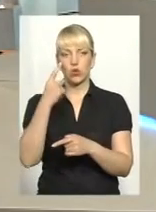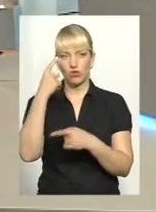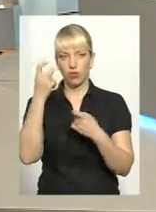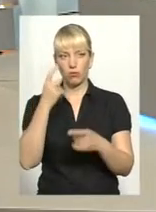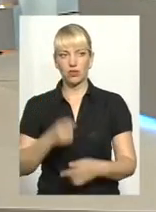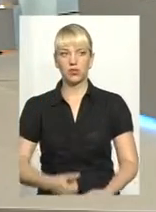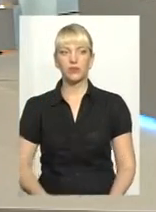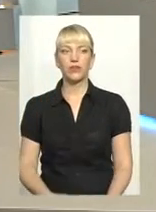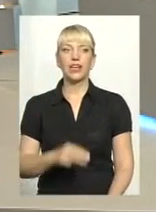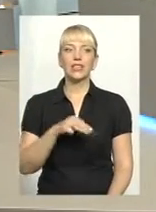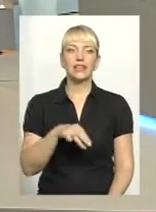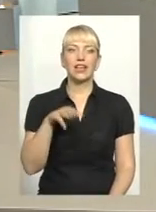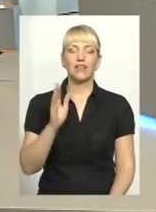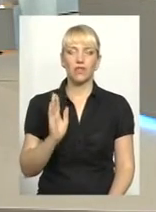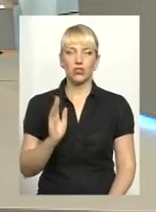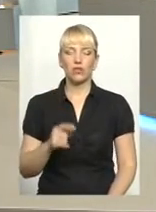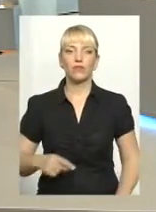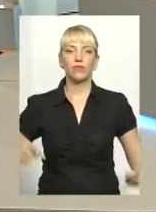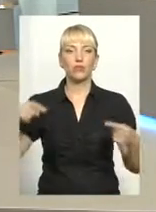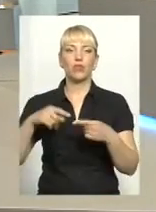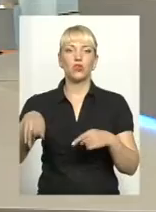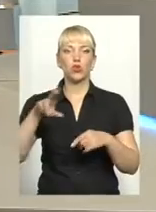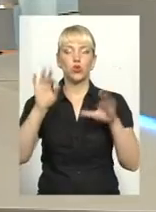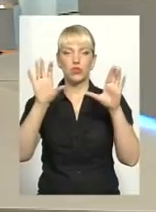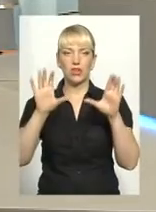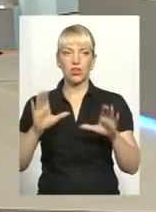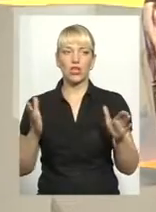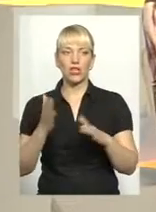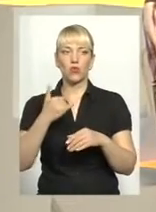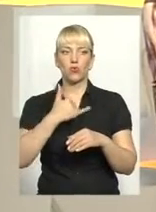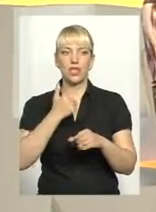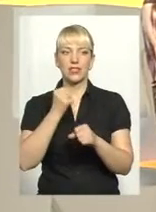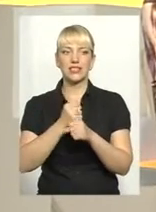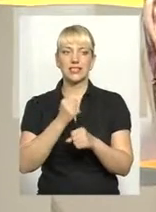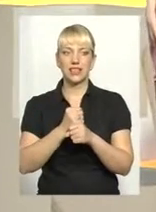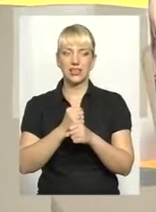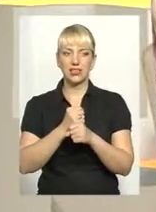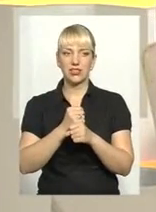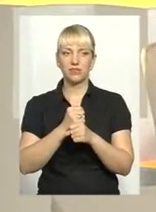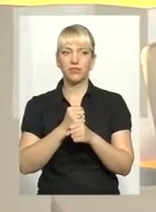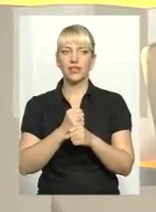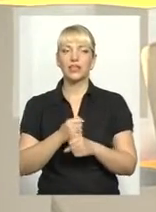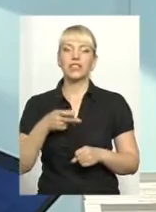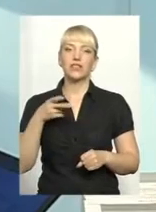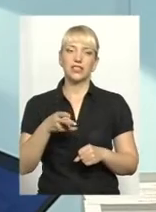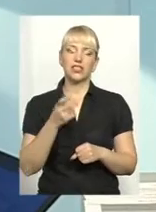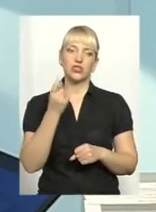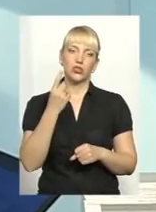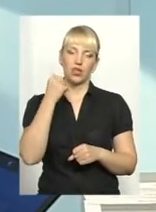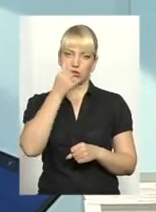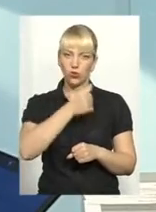Тетяна Вікторівна, відповідно до законодавства, яке у нас діяло, якщо я не помиляюся, з 2011